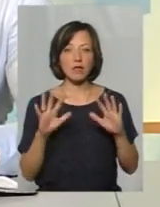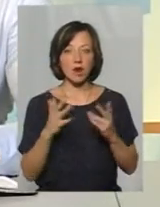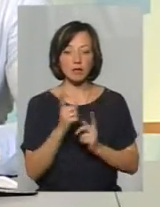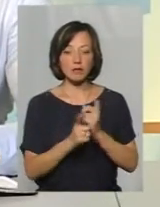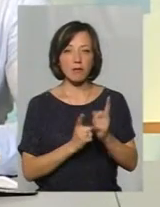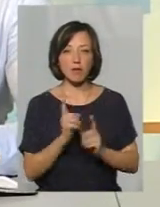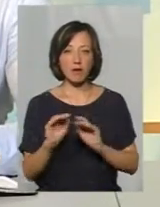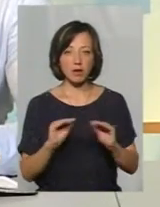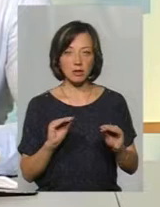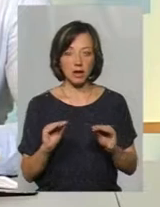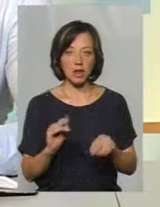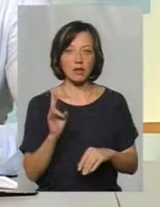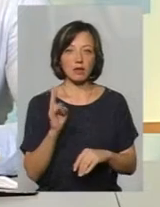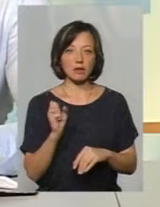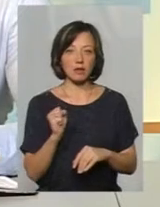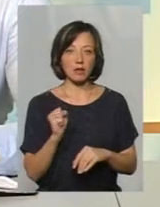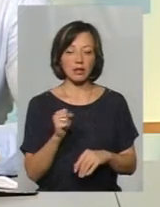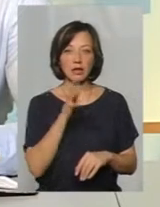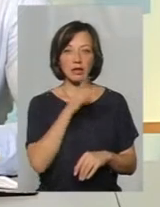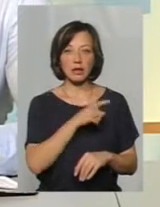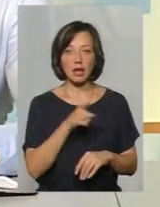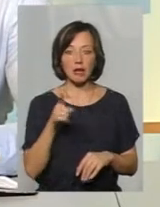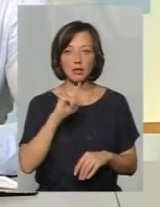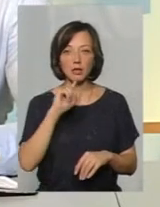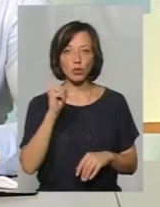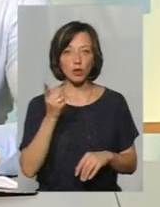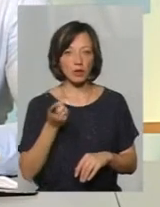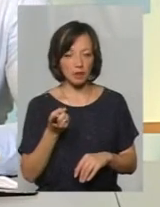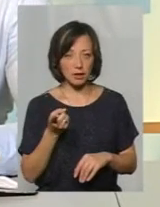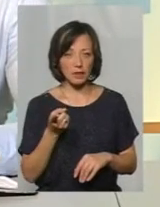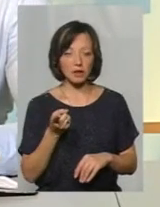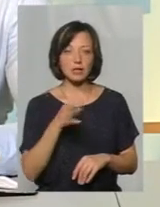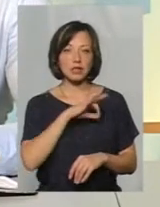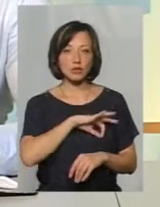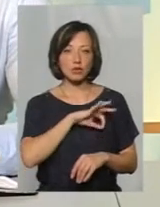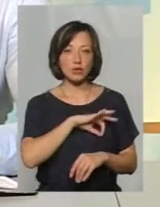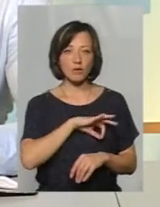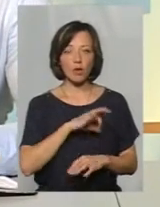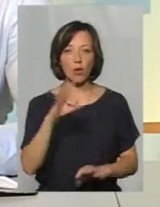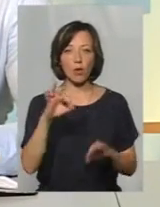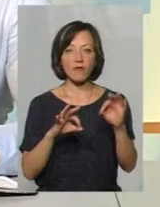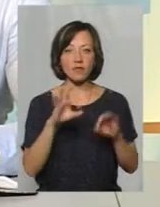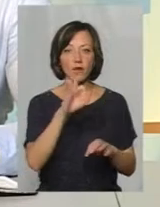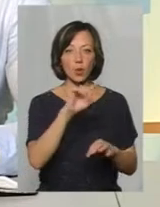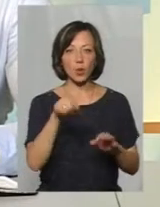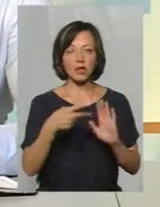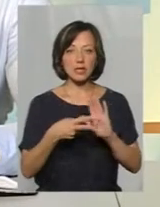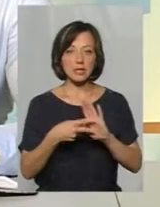переобладнання на термін один рік застосовується коефіцієнт 0,7